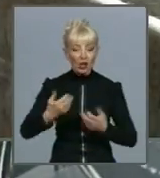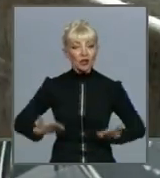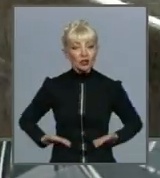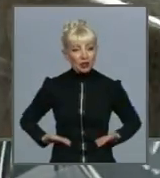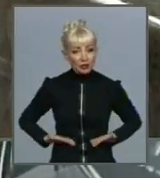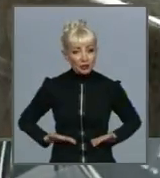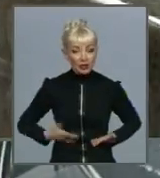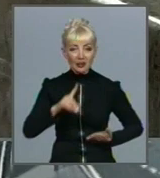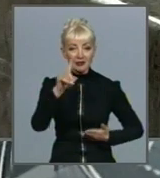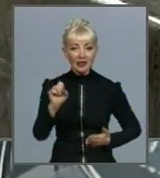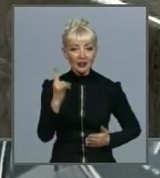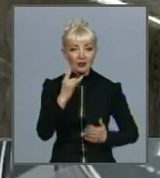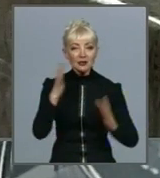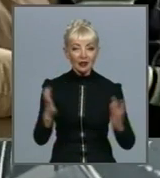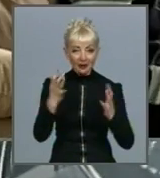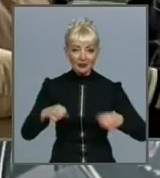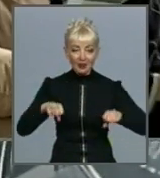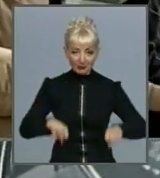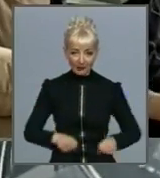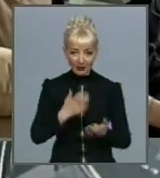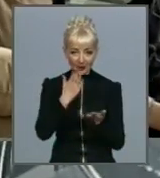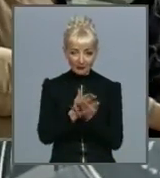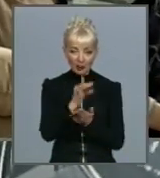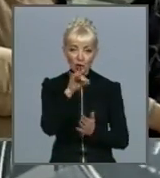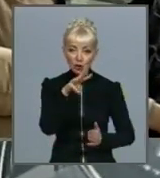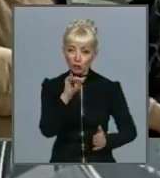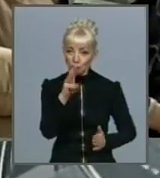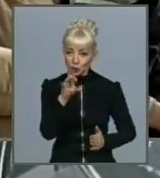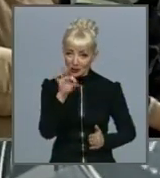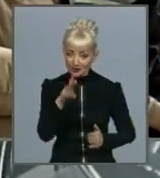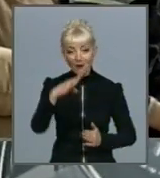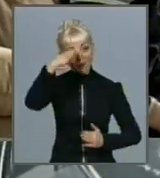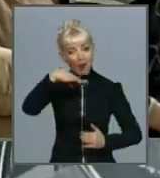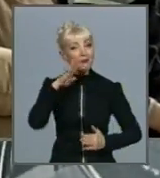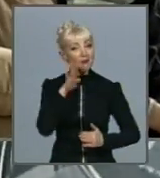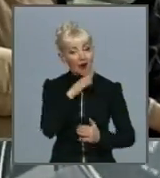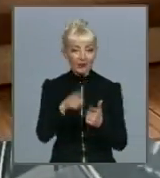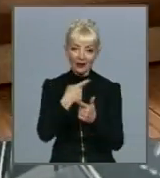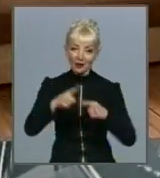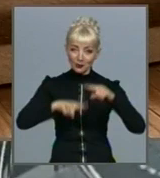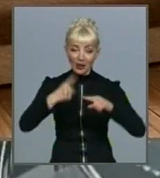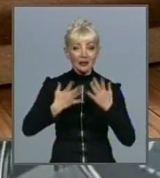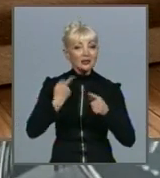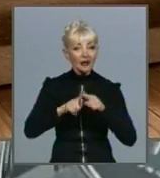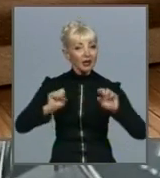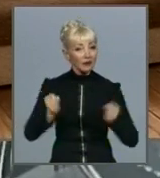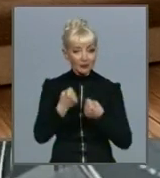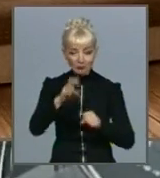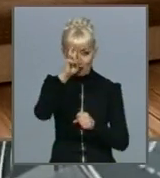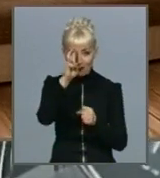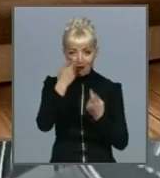зберігається право володіння майном батьків чи родичів. А якщо це неможливо, держава надає соціальне житло.